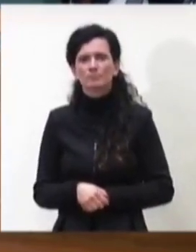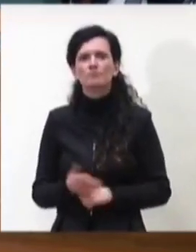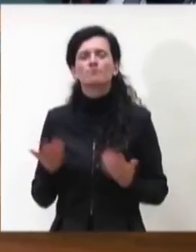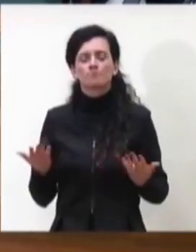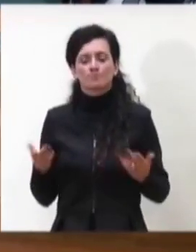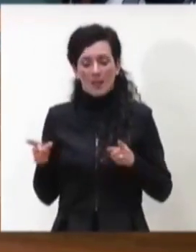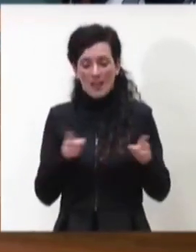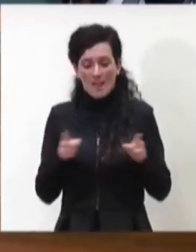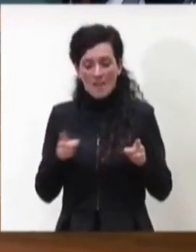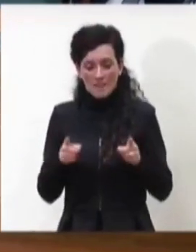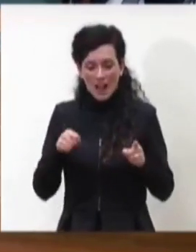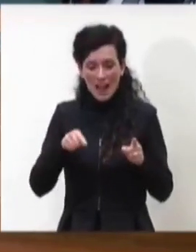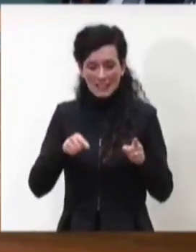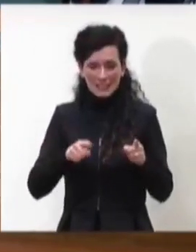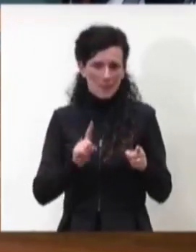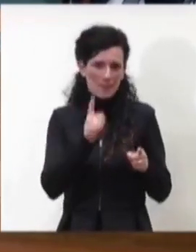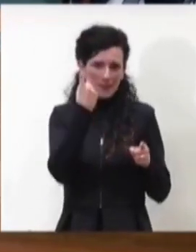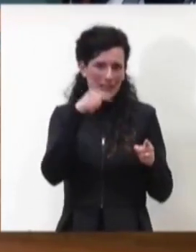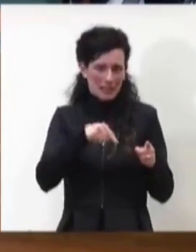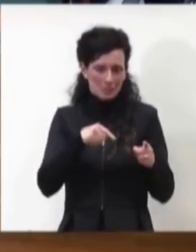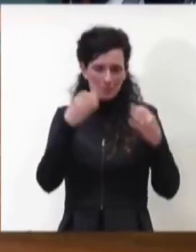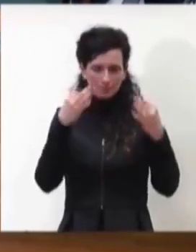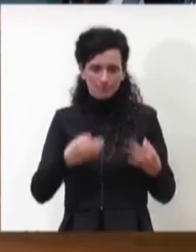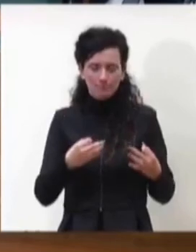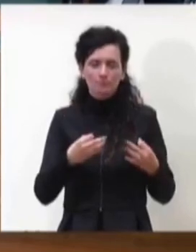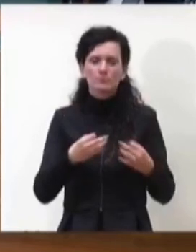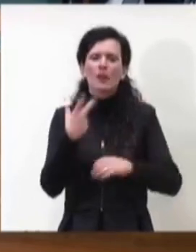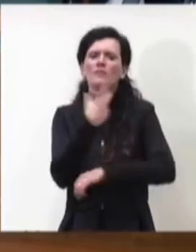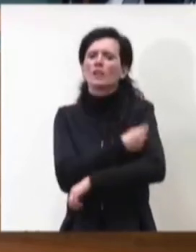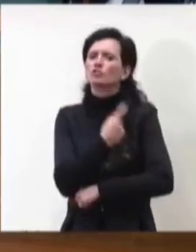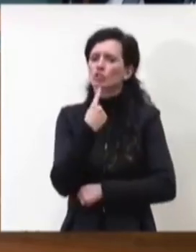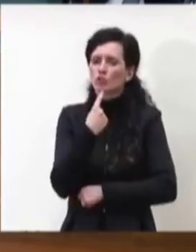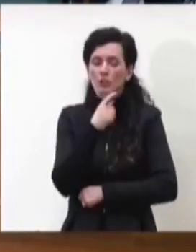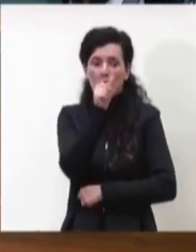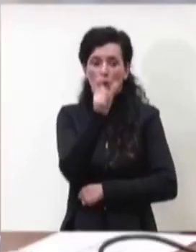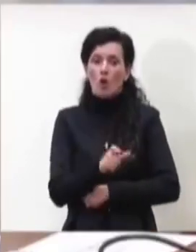fase ha stabilito che si vaccinassero operatori sanitari e